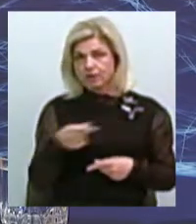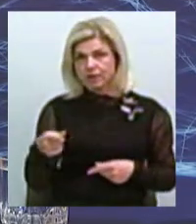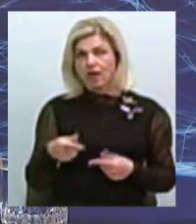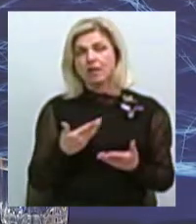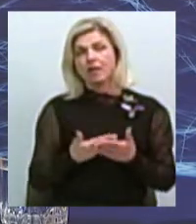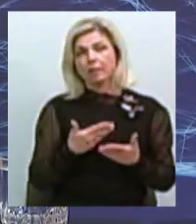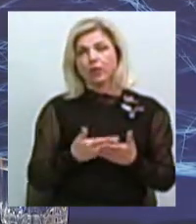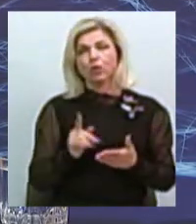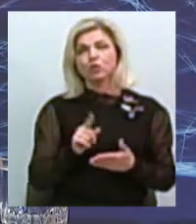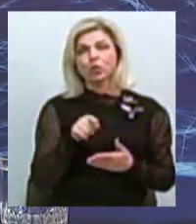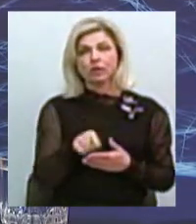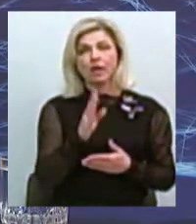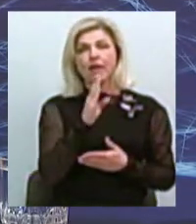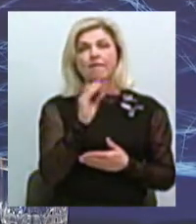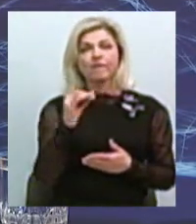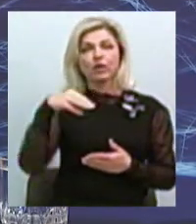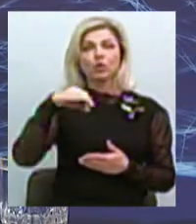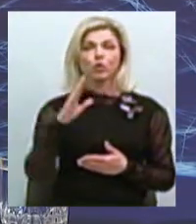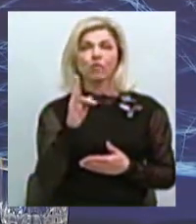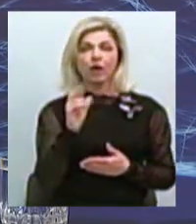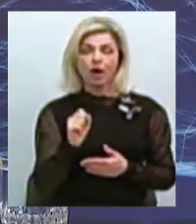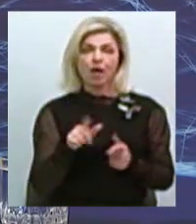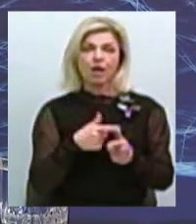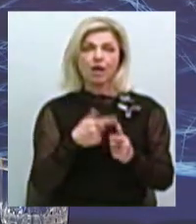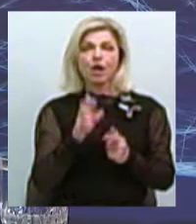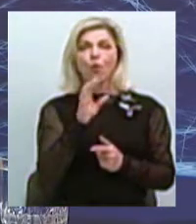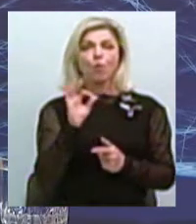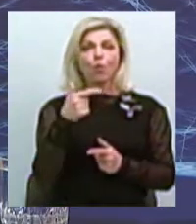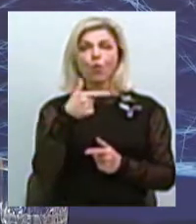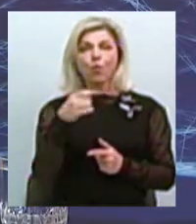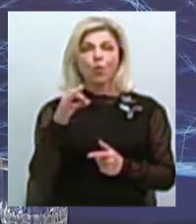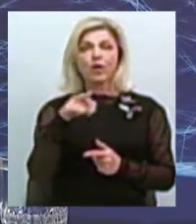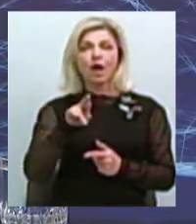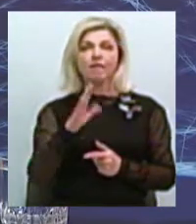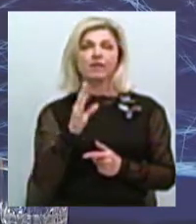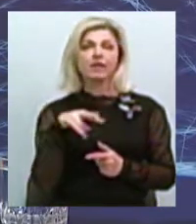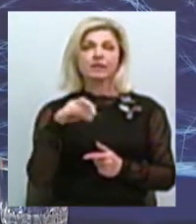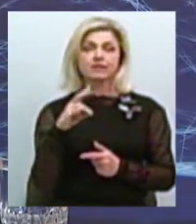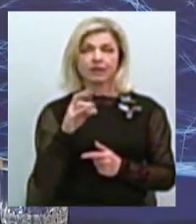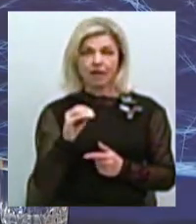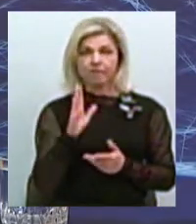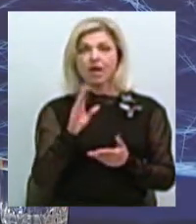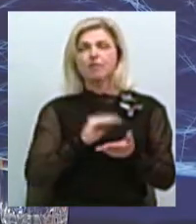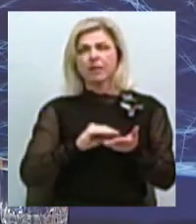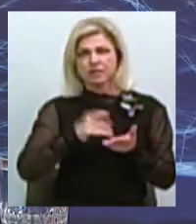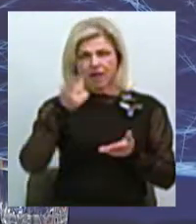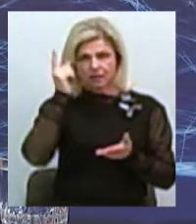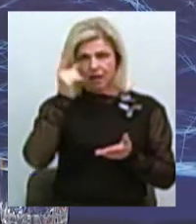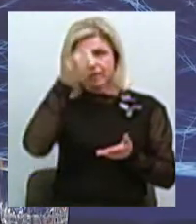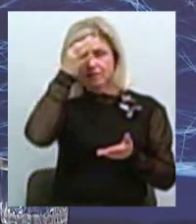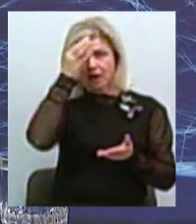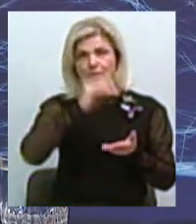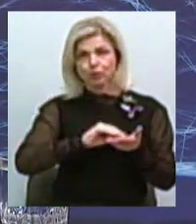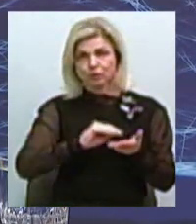наприклад, тієї ж Вітовки або Богоявленського, то, відповідно, в писемних джерелах про це все ж таки згадується, про активну